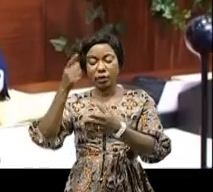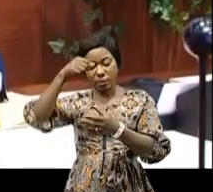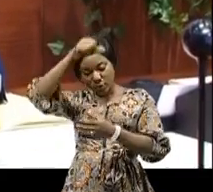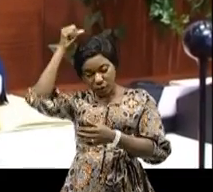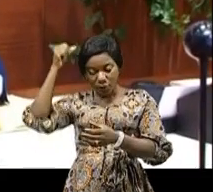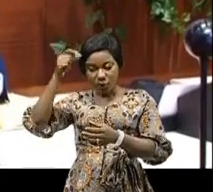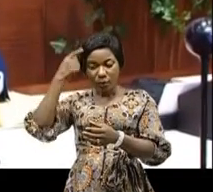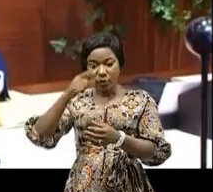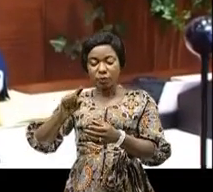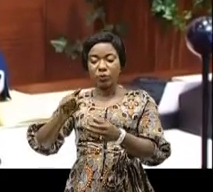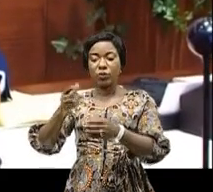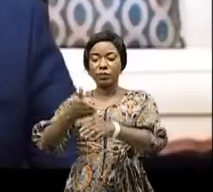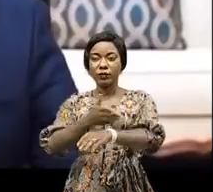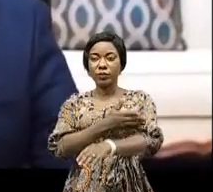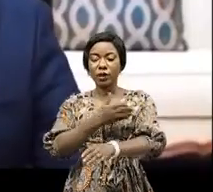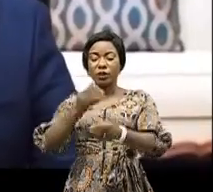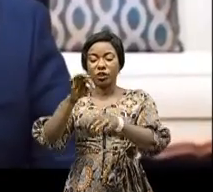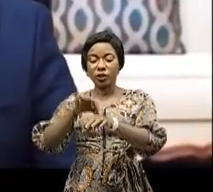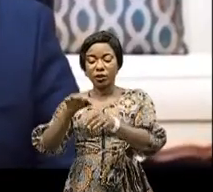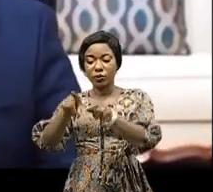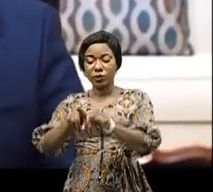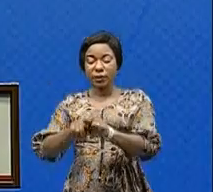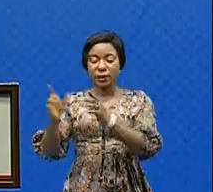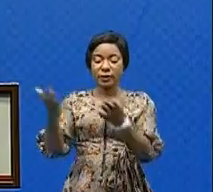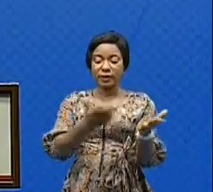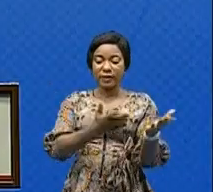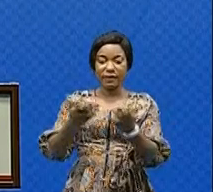des investissements et des opportunités plafaires.